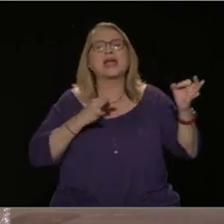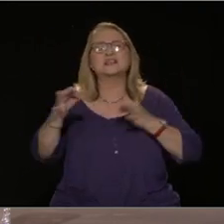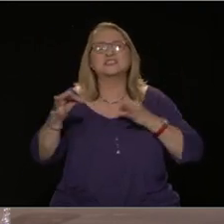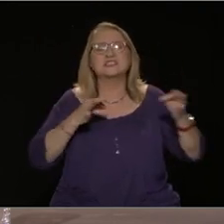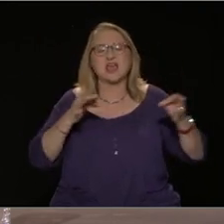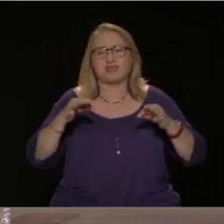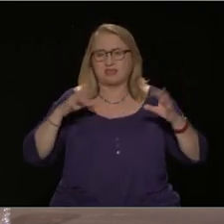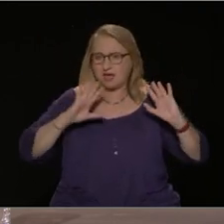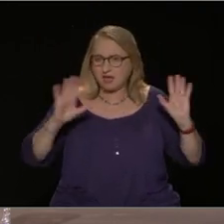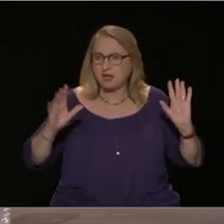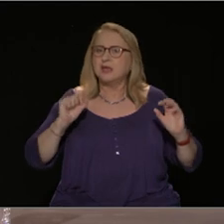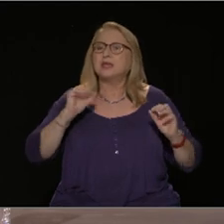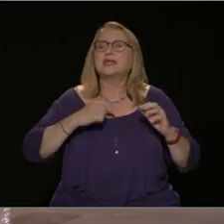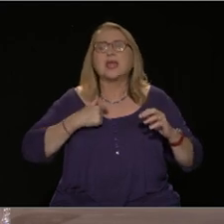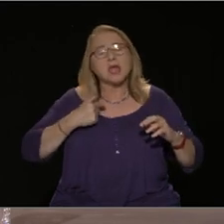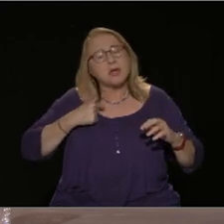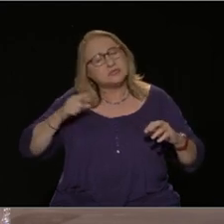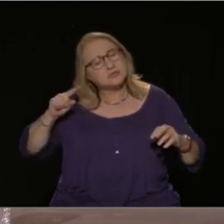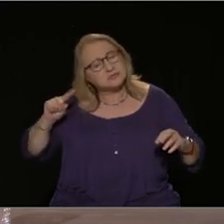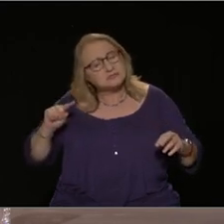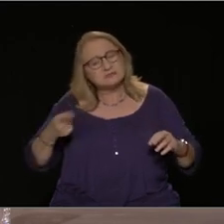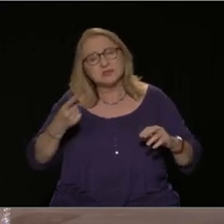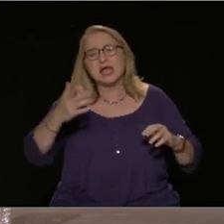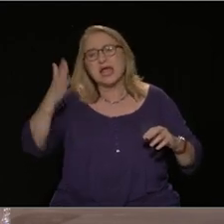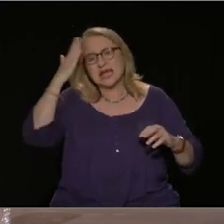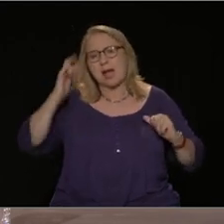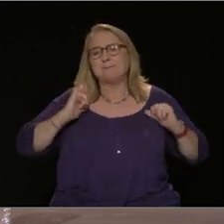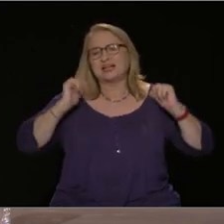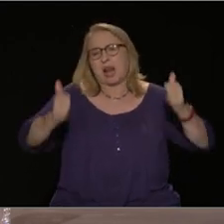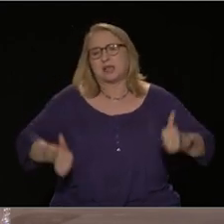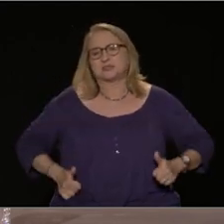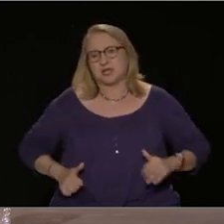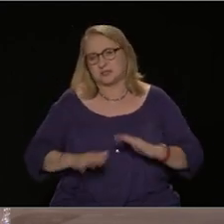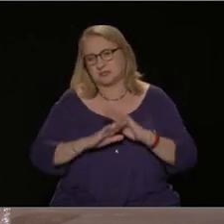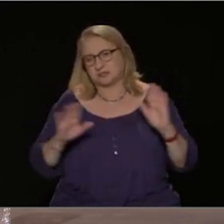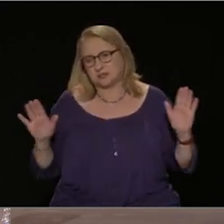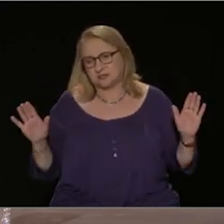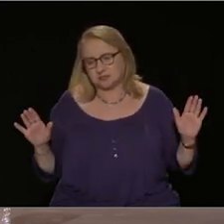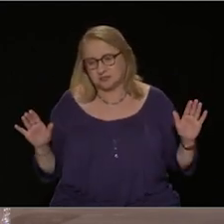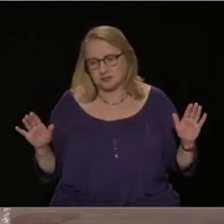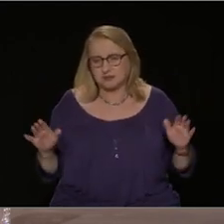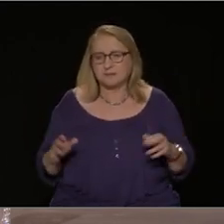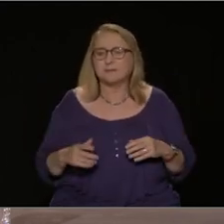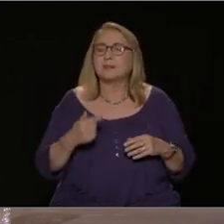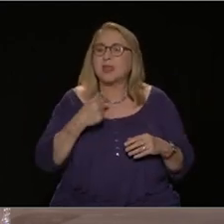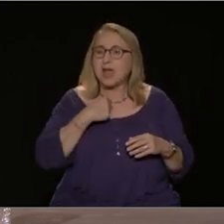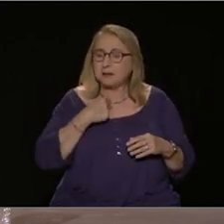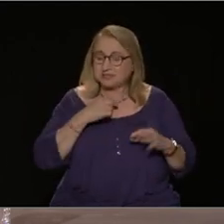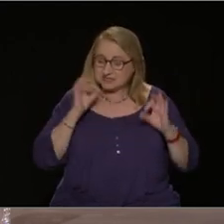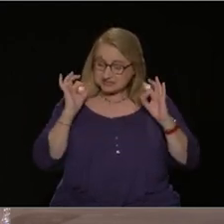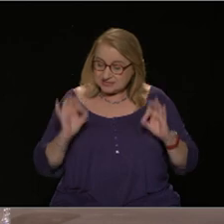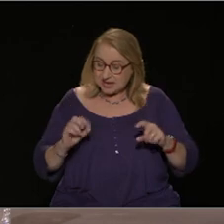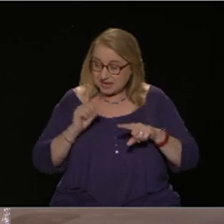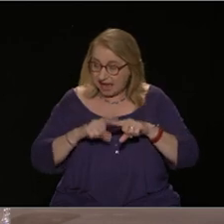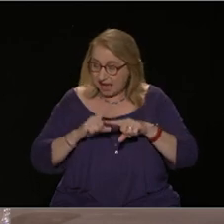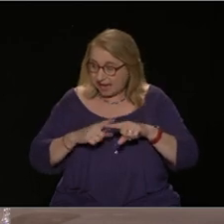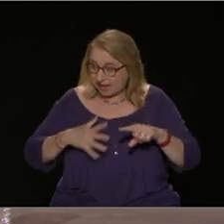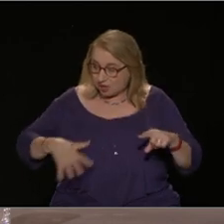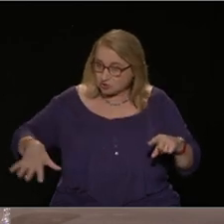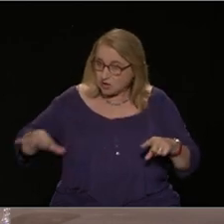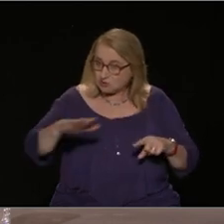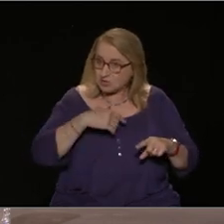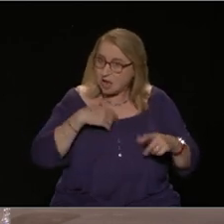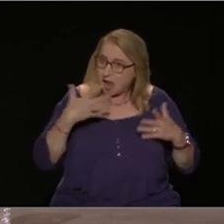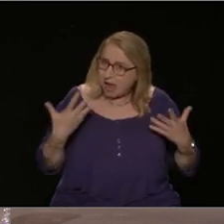υπεριαλιστές. Να το πω λίγο με απλά λόγια. Έχουμε εμείς, σαν ελληνικός λαός, κάποιο εθνικό συμφέρον να